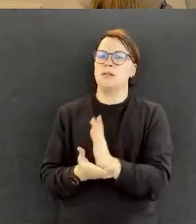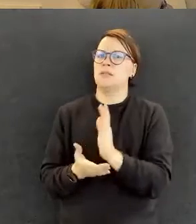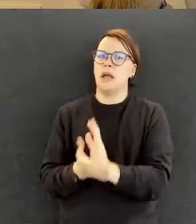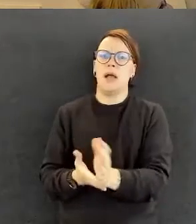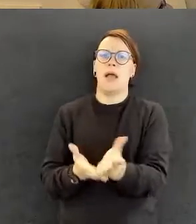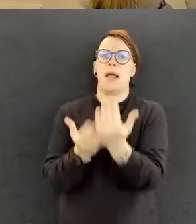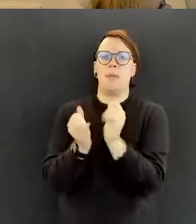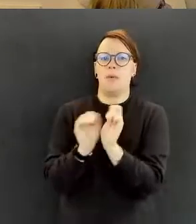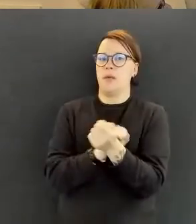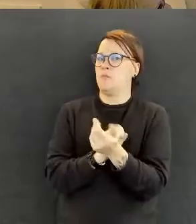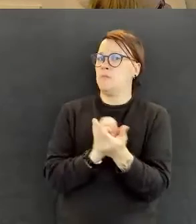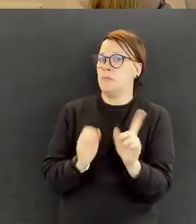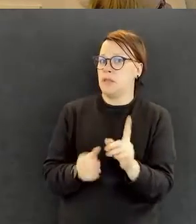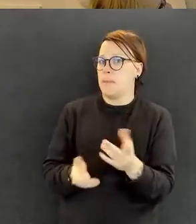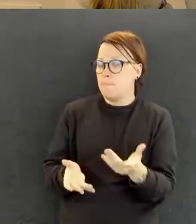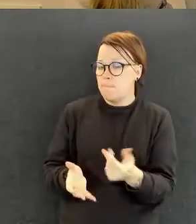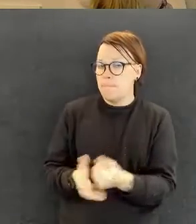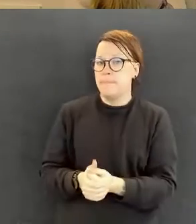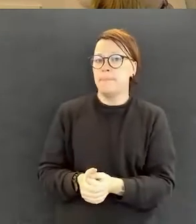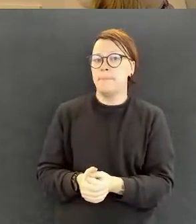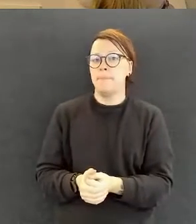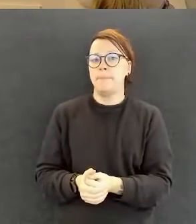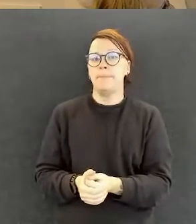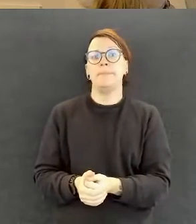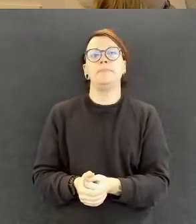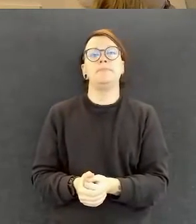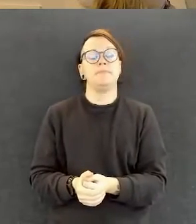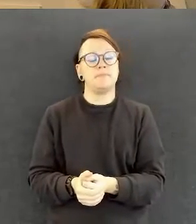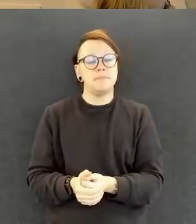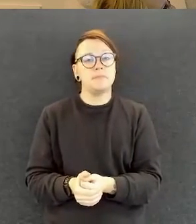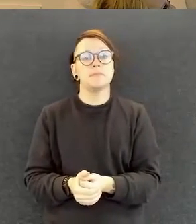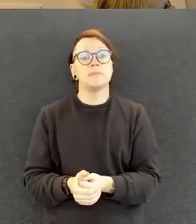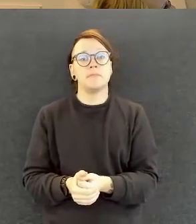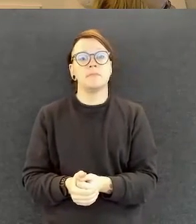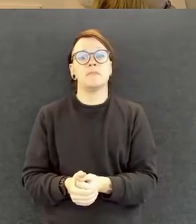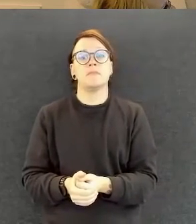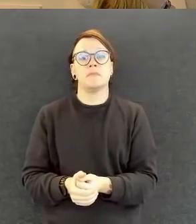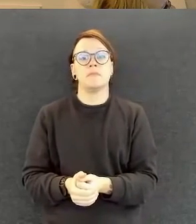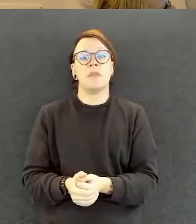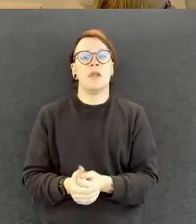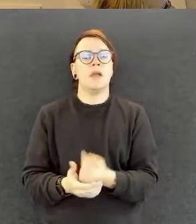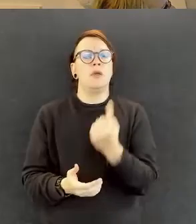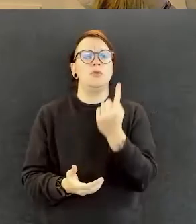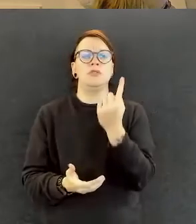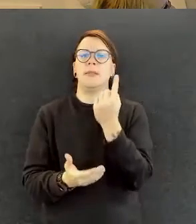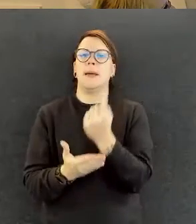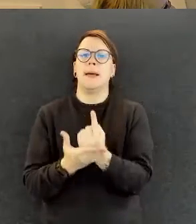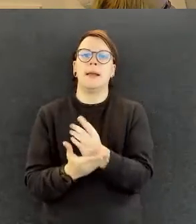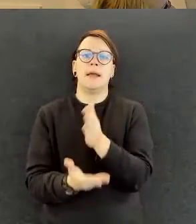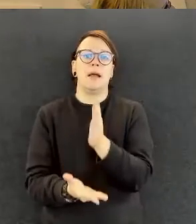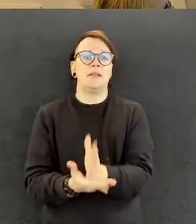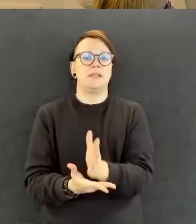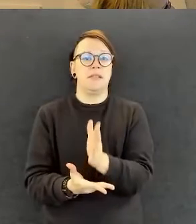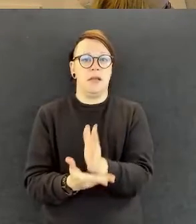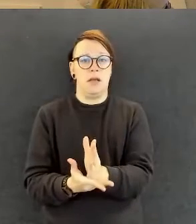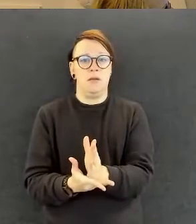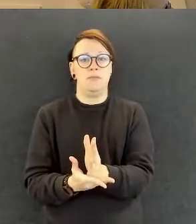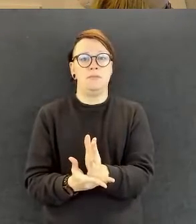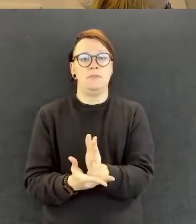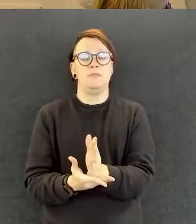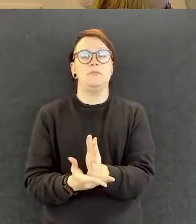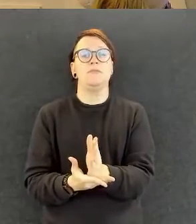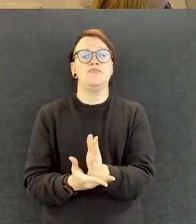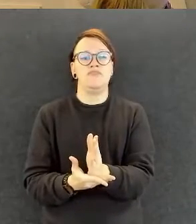Ehkä justiin niin kuin muista yksi semmoinen aika tärkeä asia on se, että me nähtäisiin se, että